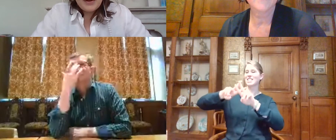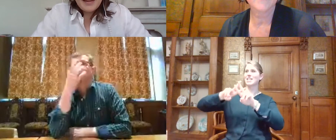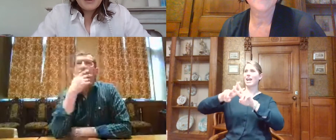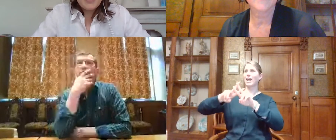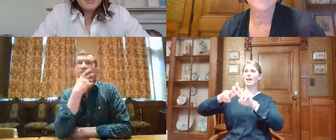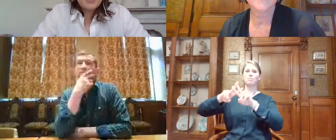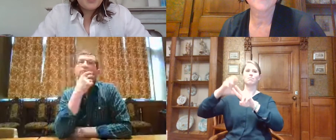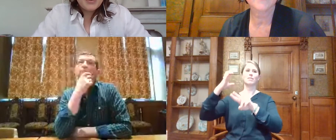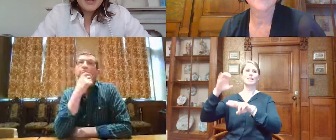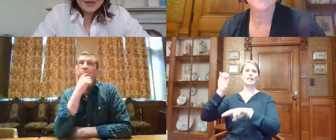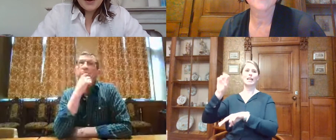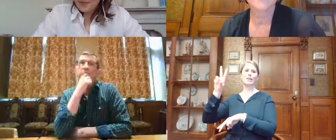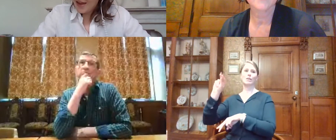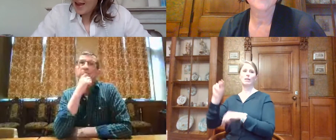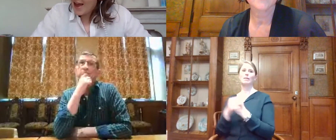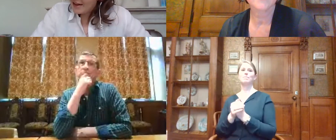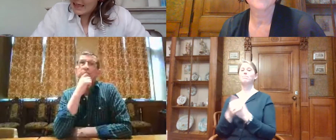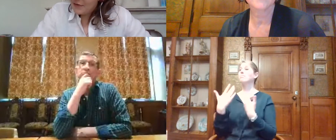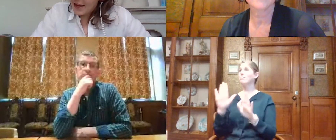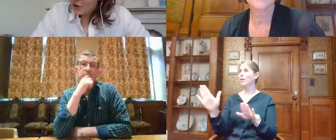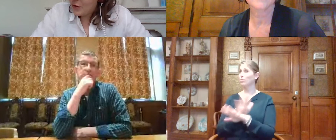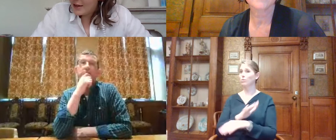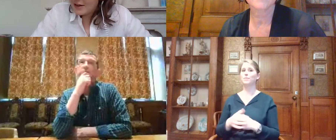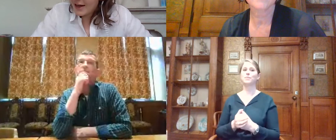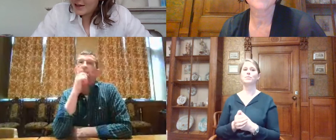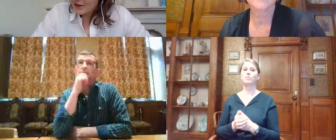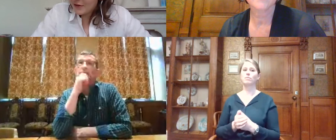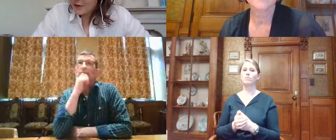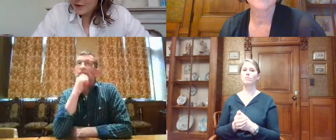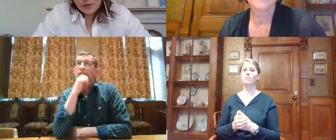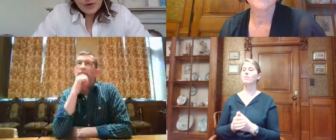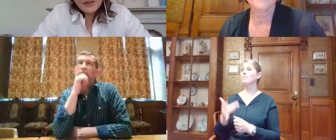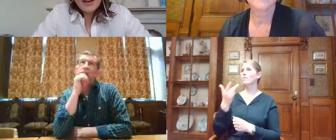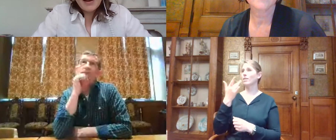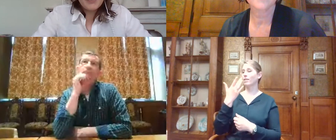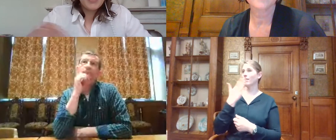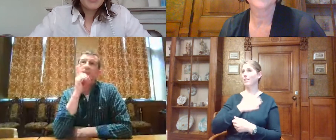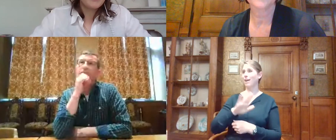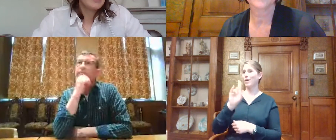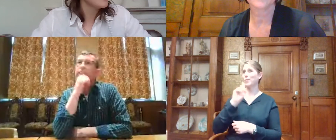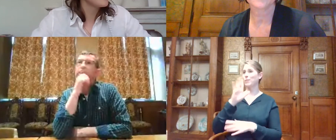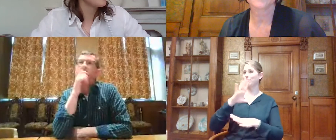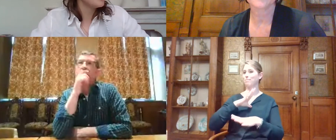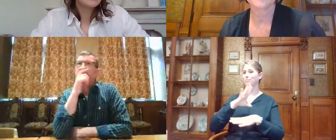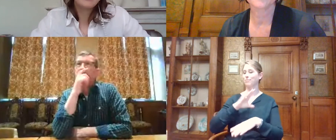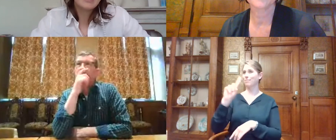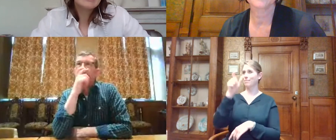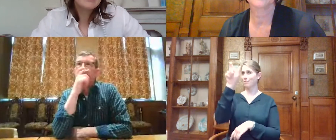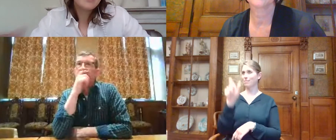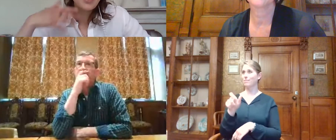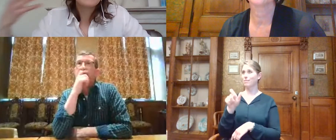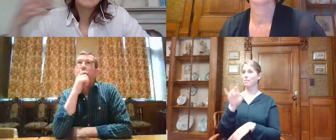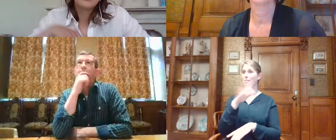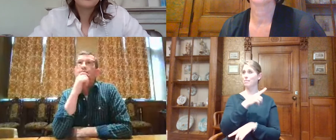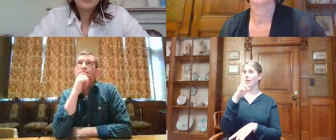Dus voel je zeker vrij om dat te doen. En dan geef ik eigenlijk nu heel graag het woord aan de eerste spreker. Denk,